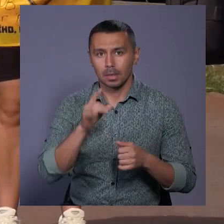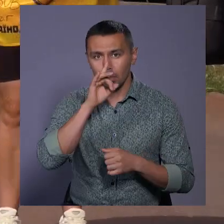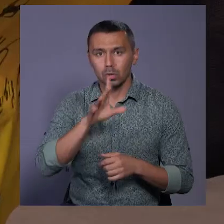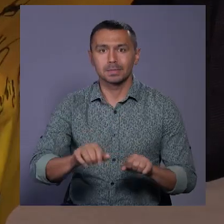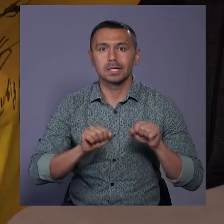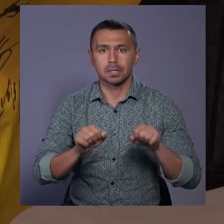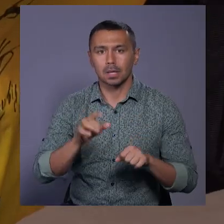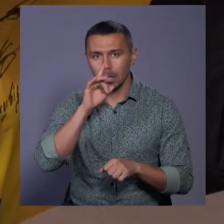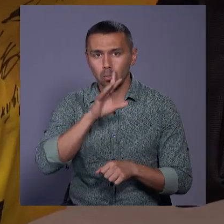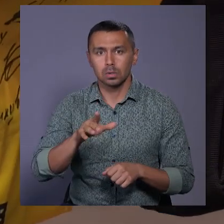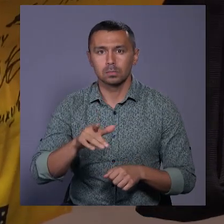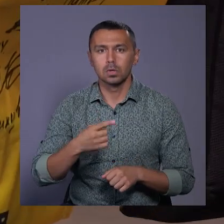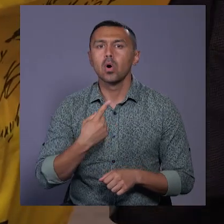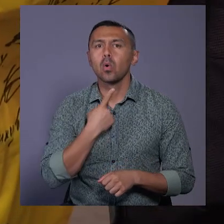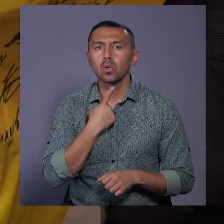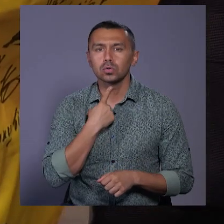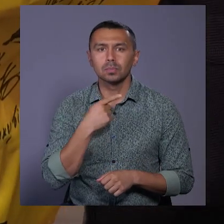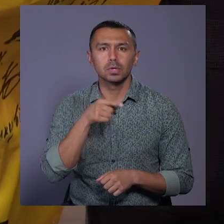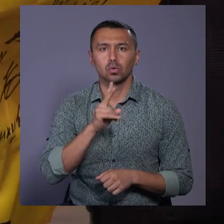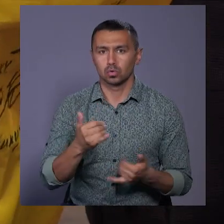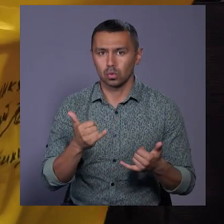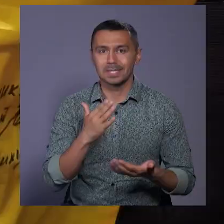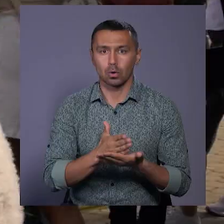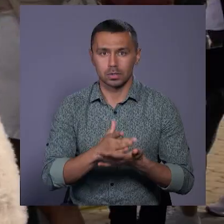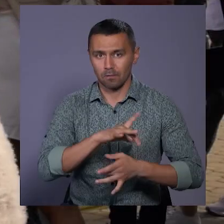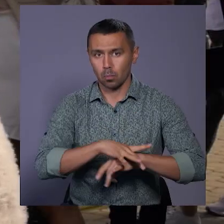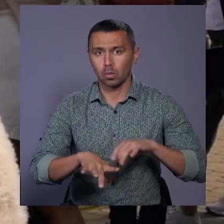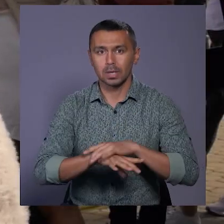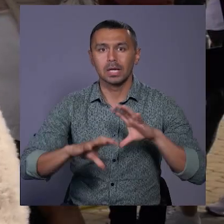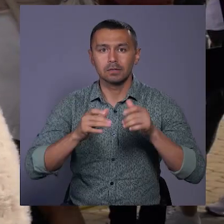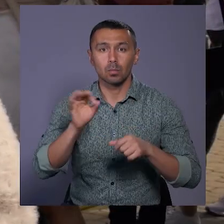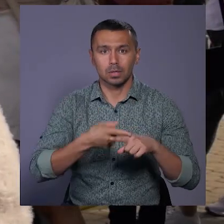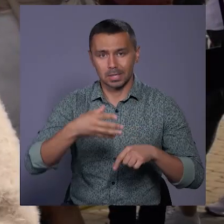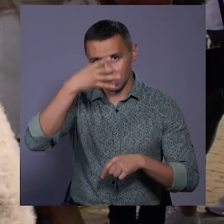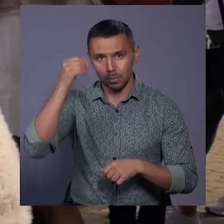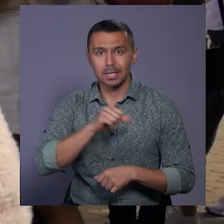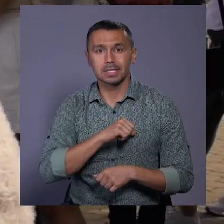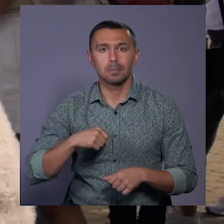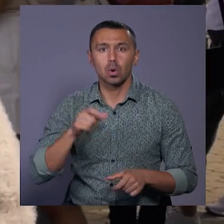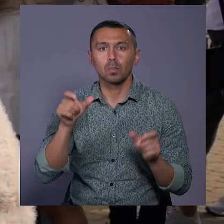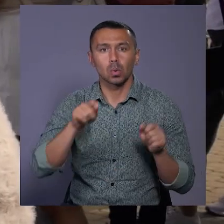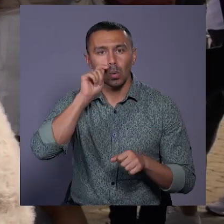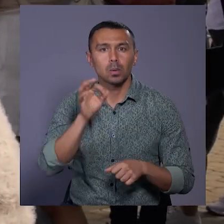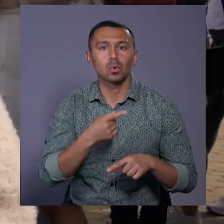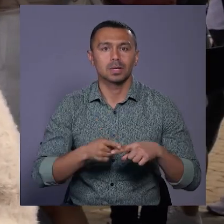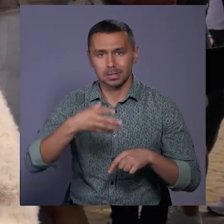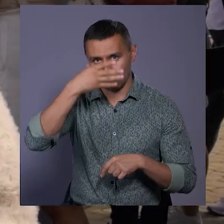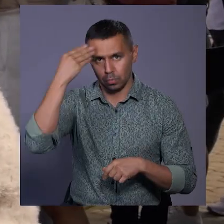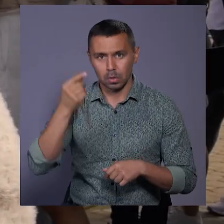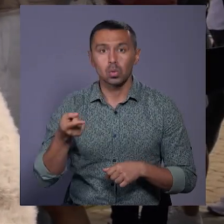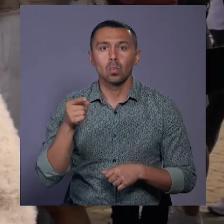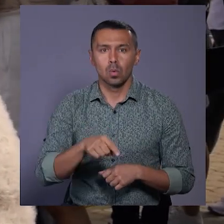будемо захищати, не будемо голосом тих, хто сьогодні в полоні, світ про це забуде. Власне, самі громадяни України про це забудуть.